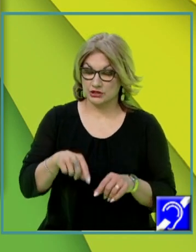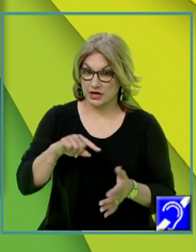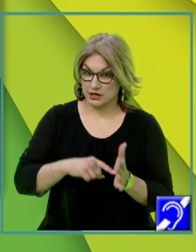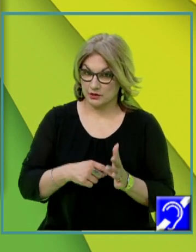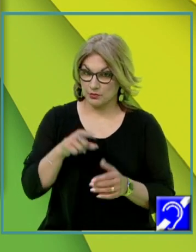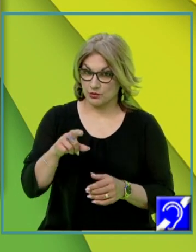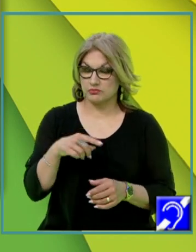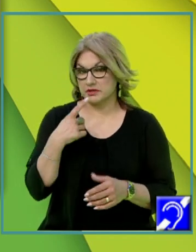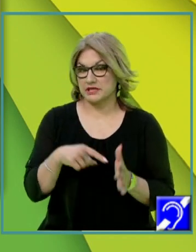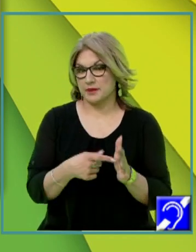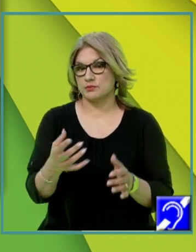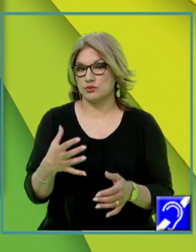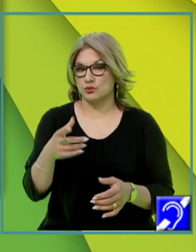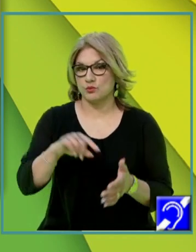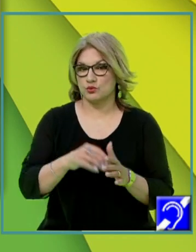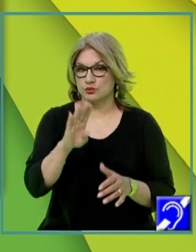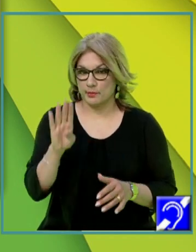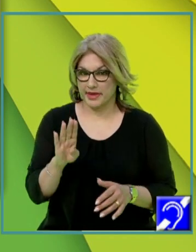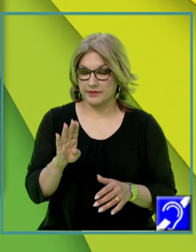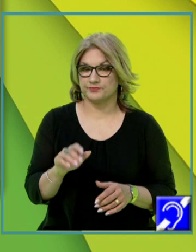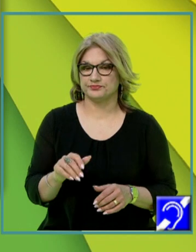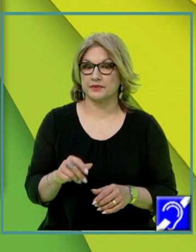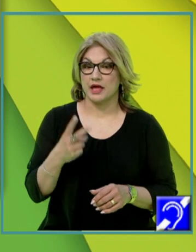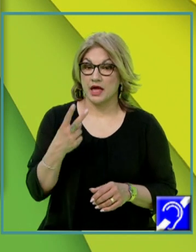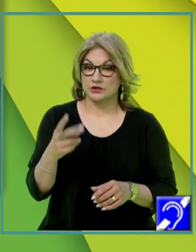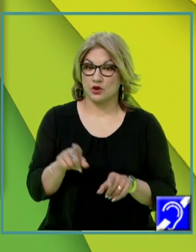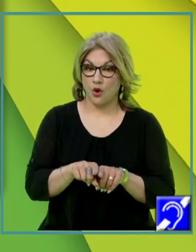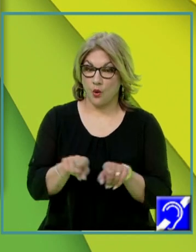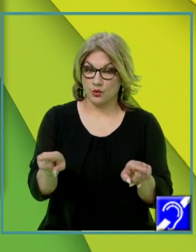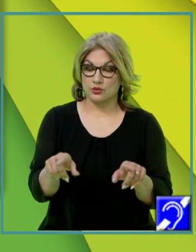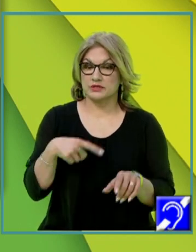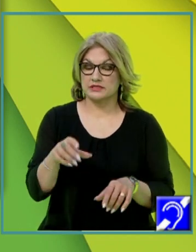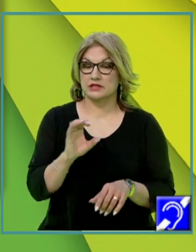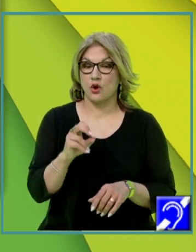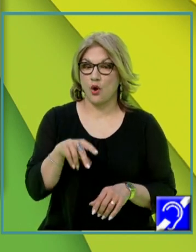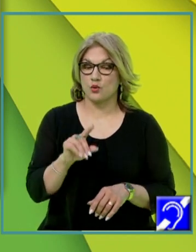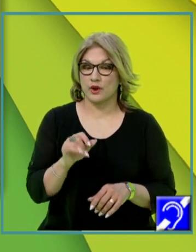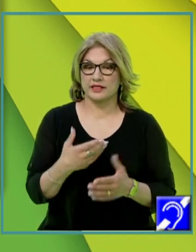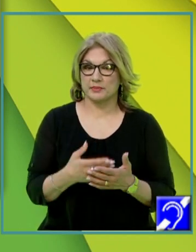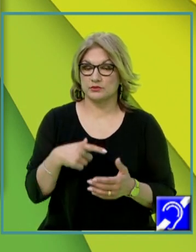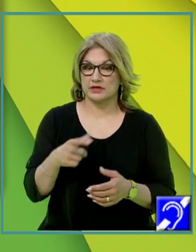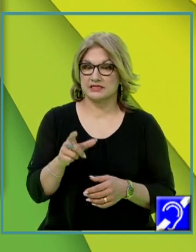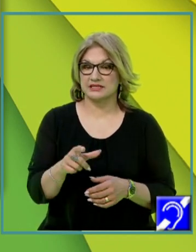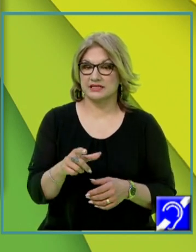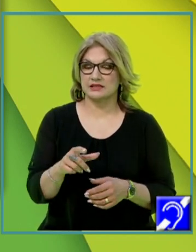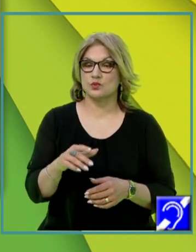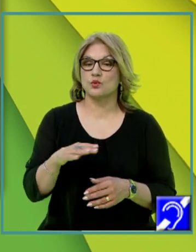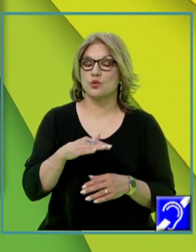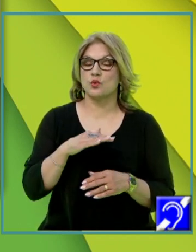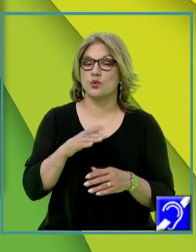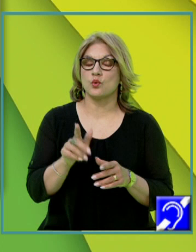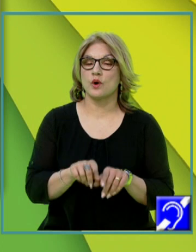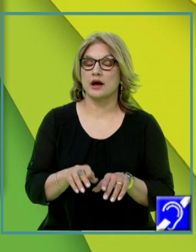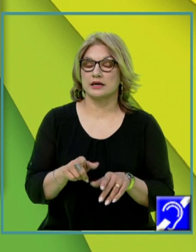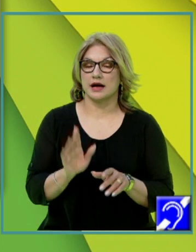spunem în punctul B, pe dreapta comună, se vede că cele două unghiuri formate sunt congruente, pentru că sunt unghiuri cu laturile paralele. Și știm din